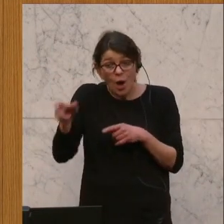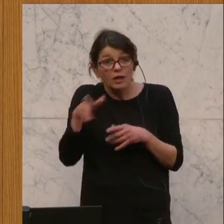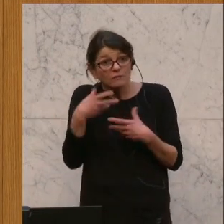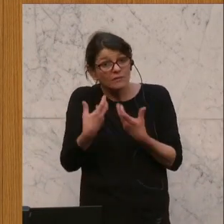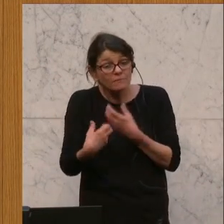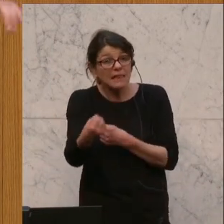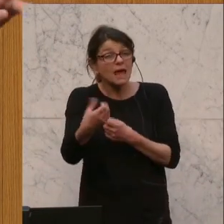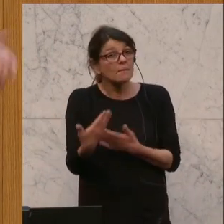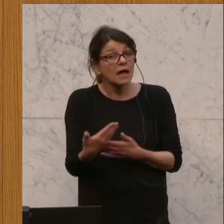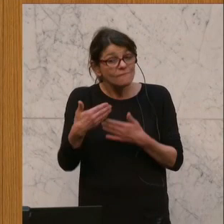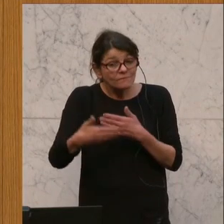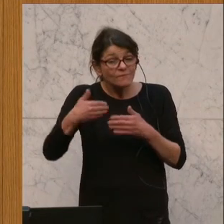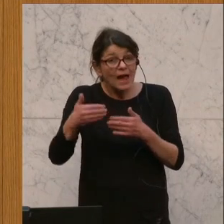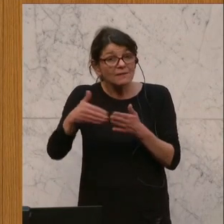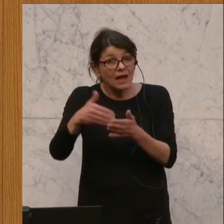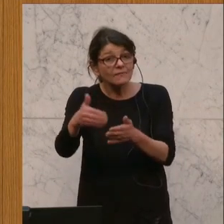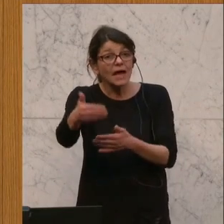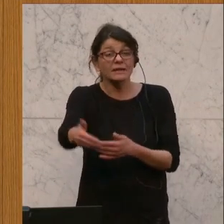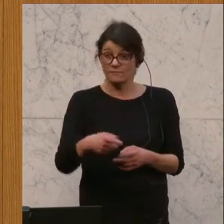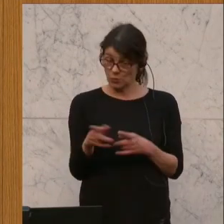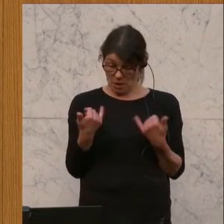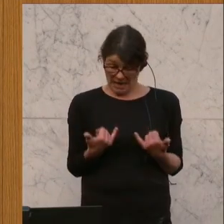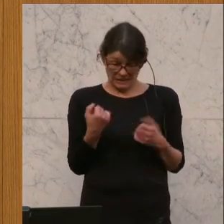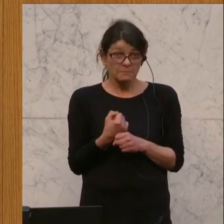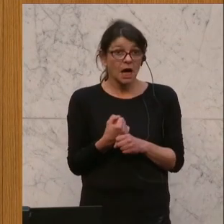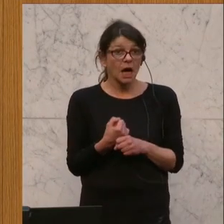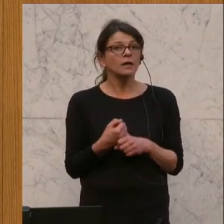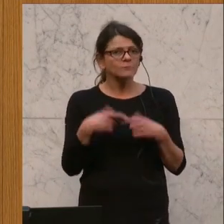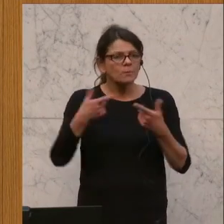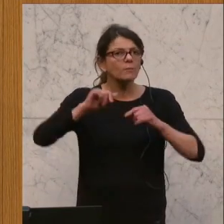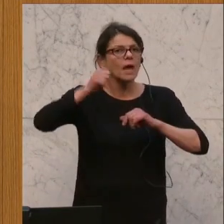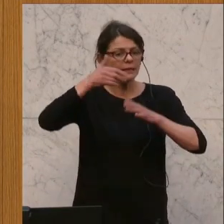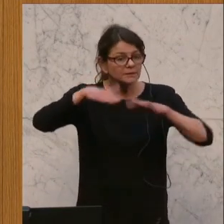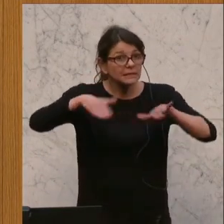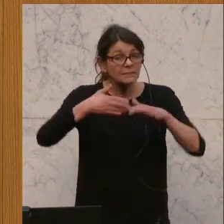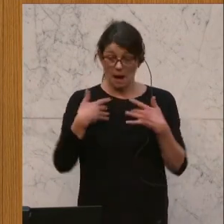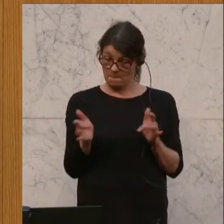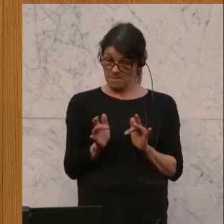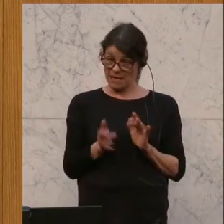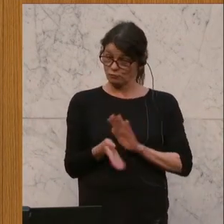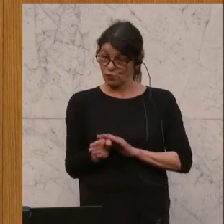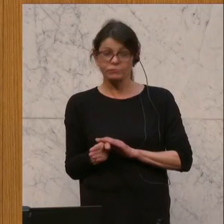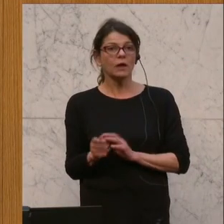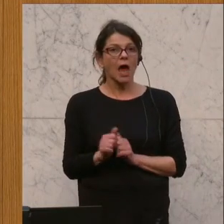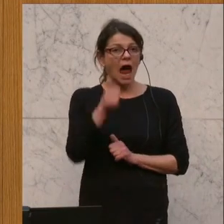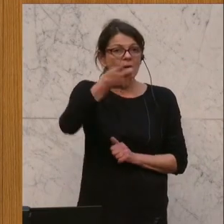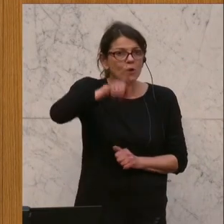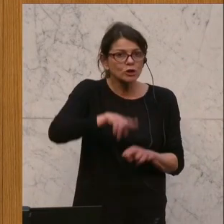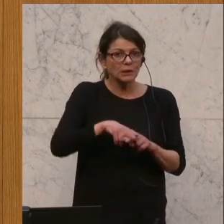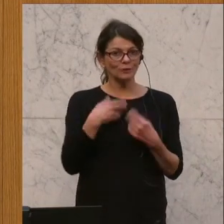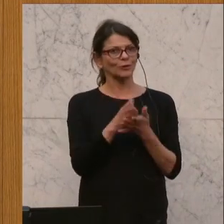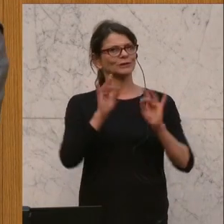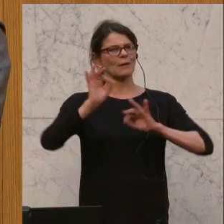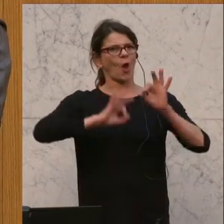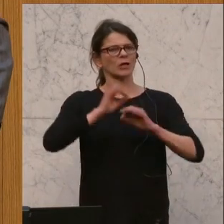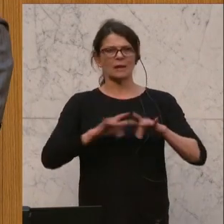mit. Und das, was jetzt machen, hat zur Folge, dass man am 1. Dezember in Pension gehen kann und schon einen Monat später 10%